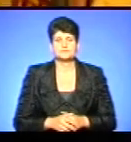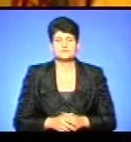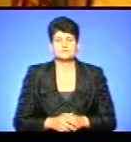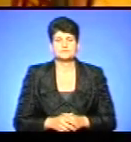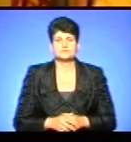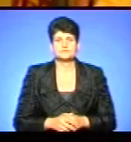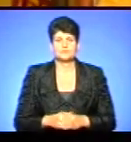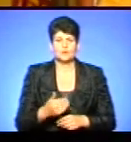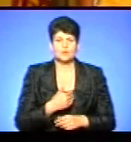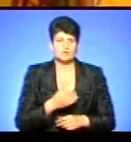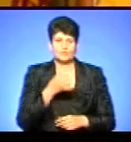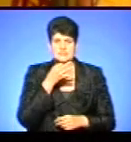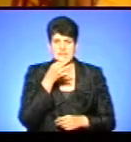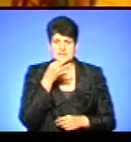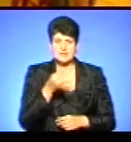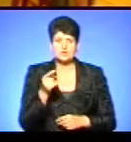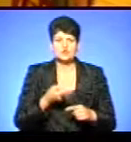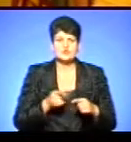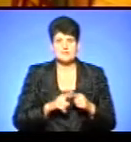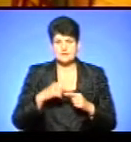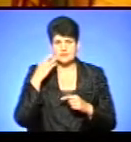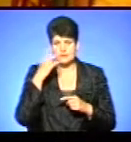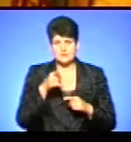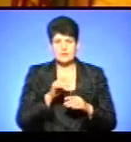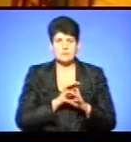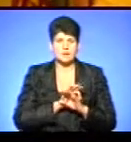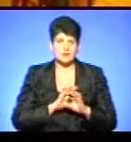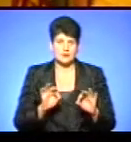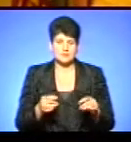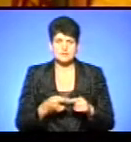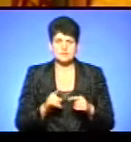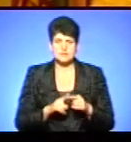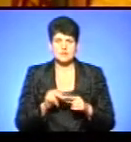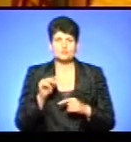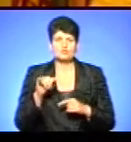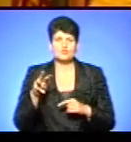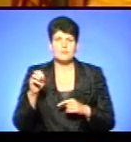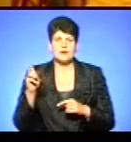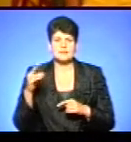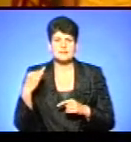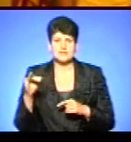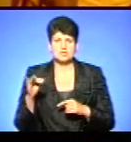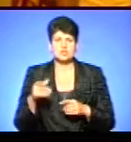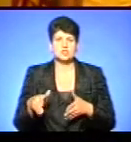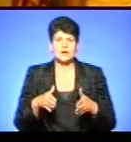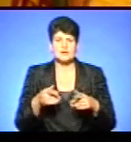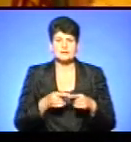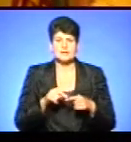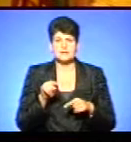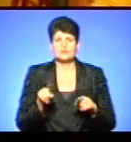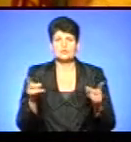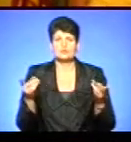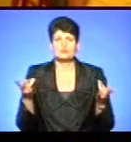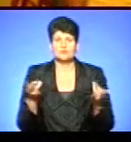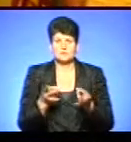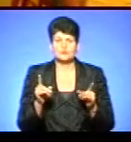Я хотів би сказати, що така ідея, вона прекрасна. Це «Чумацький шлях» в Америці, це те, що потрібно для того,